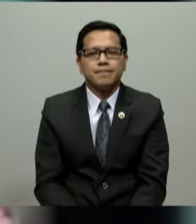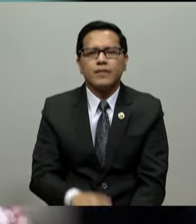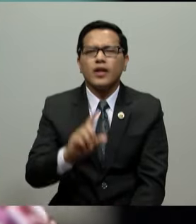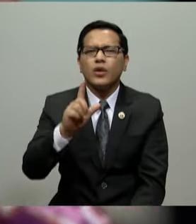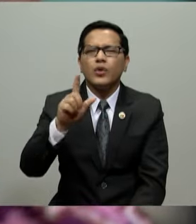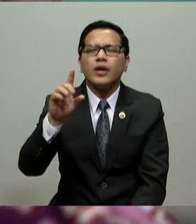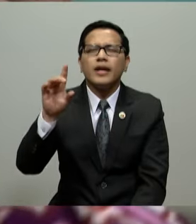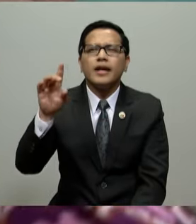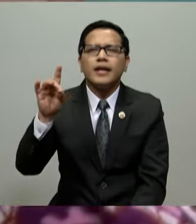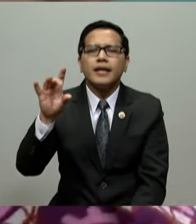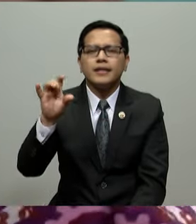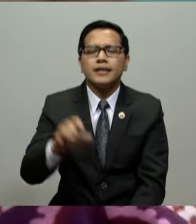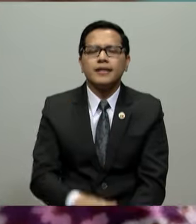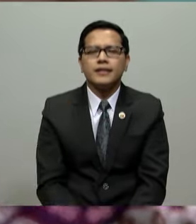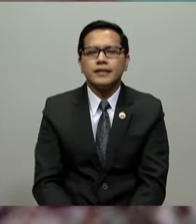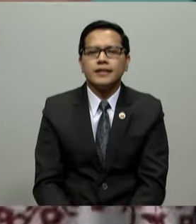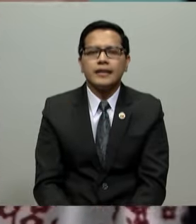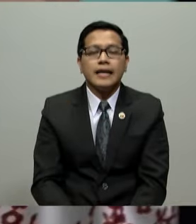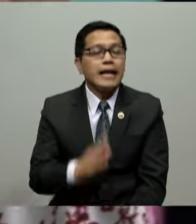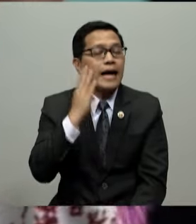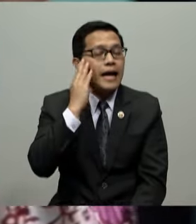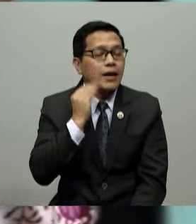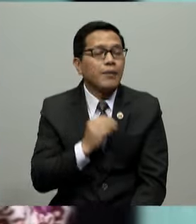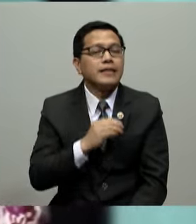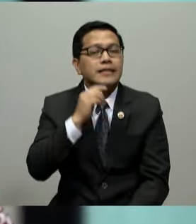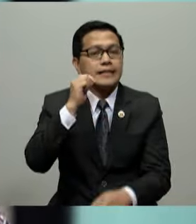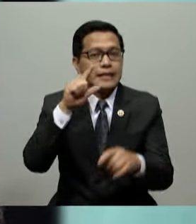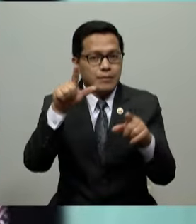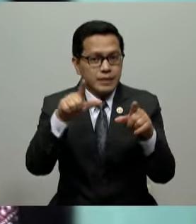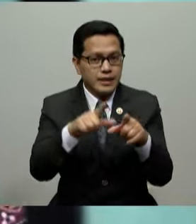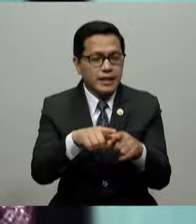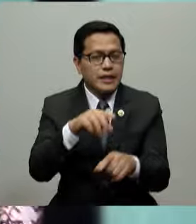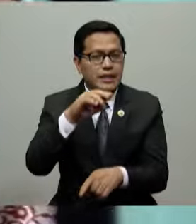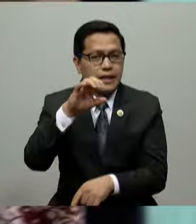makaranas si kapatid na Nilda ng sintomas ng hearing loss.